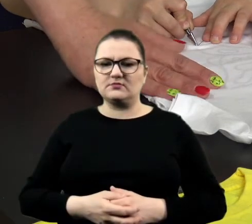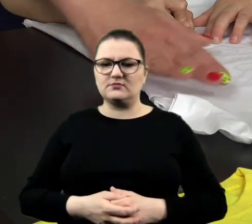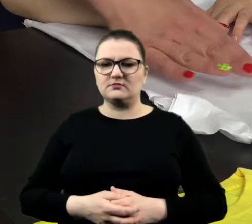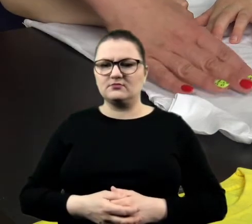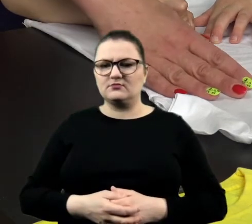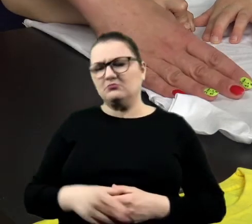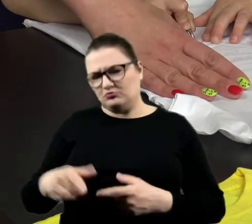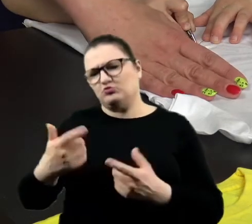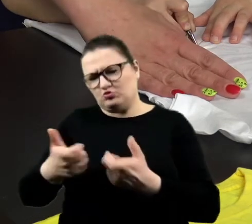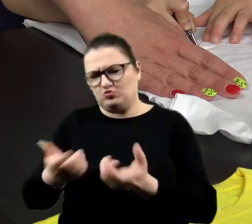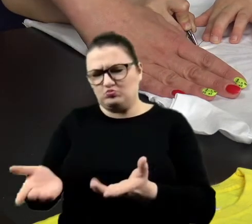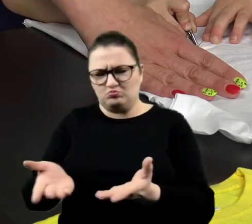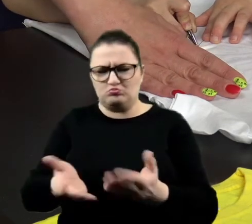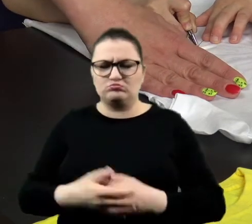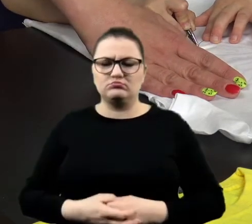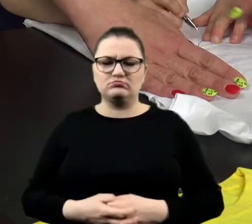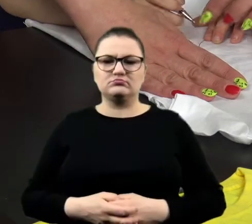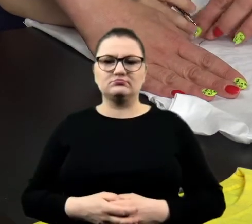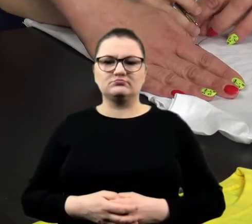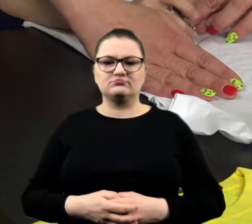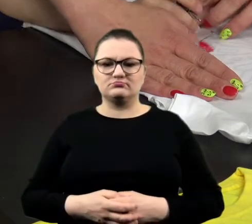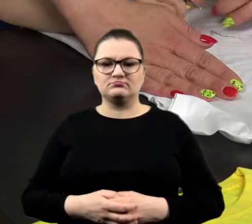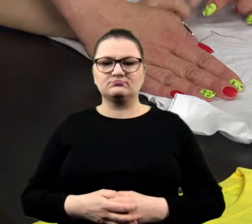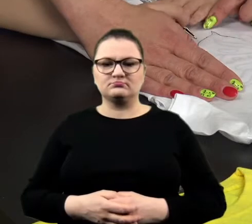tutaj rób. Mhm.